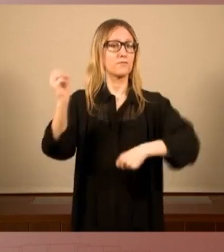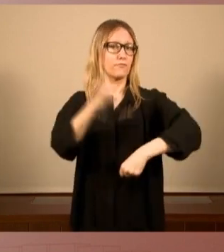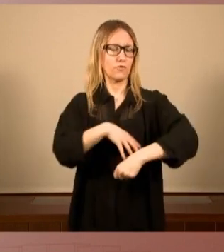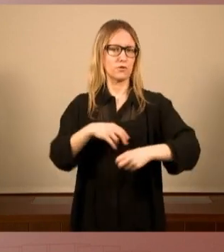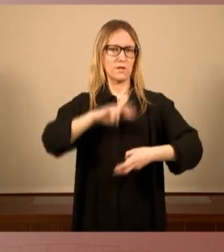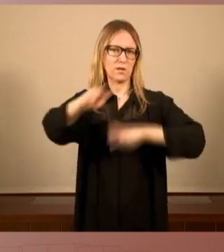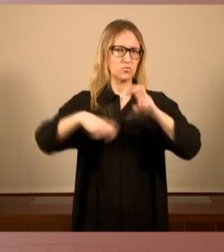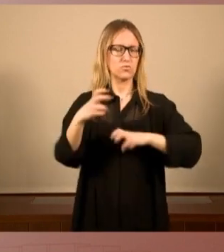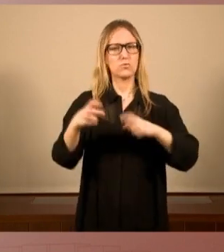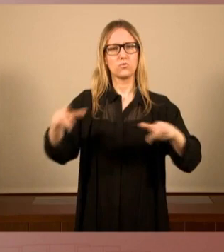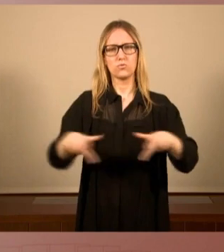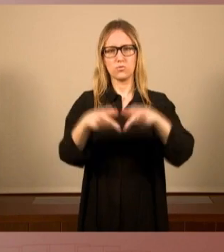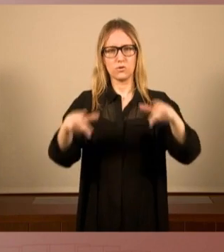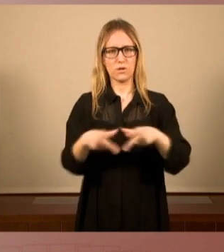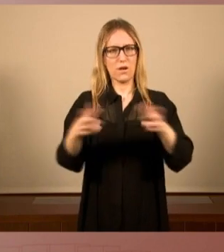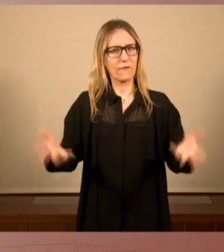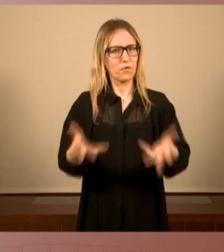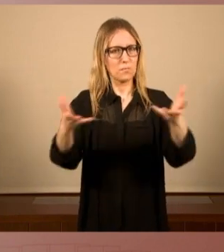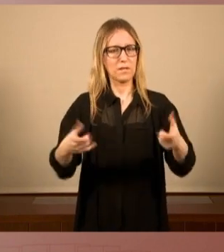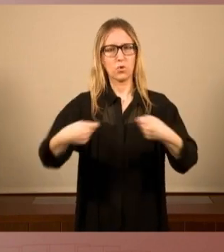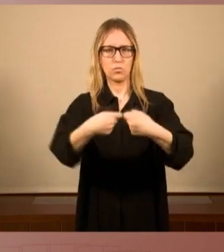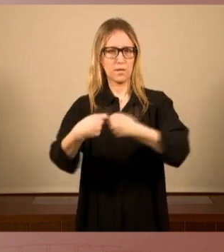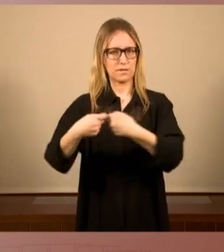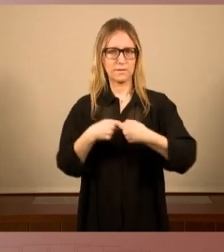i de foment del cooperativisme.